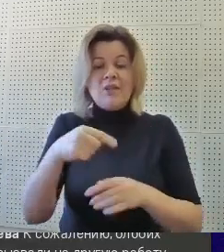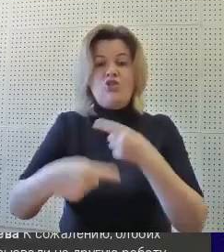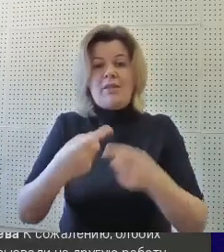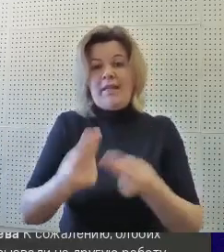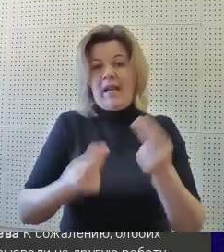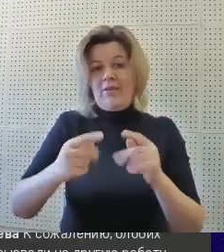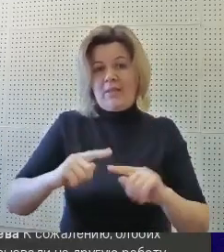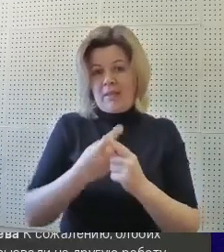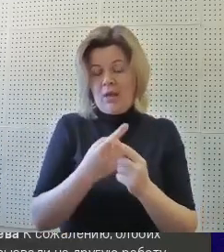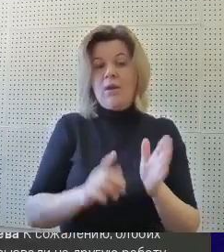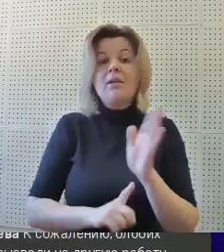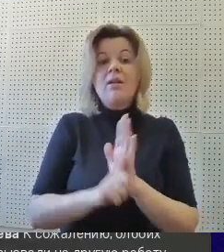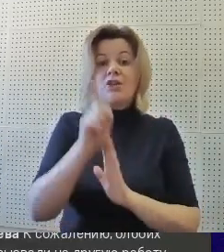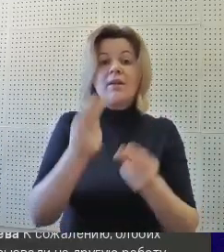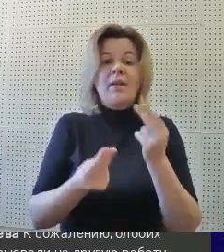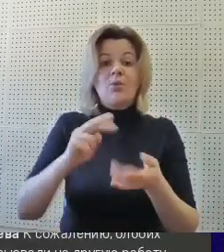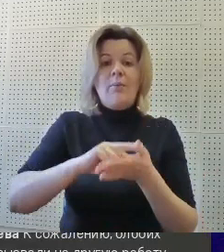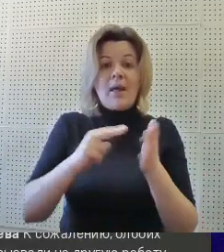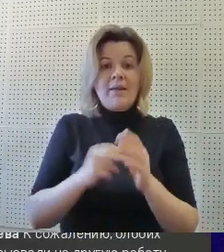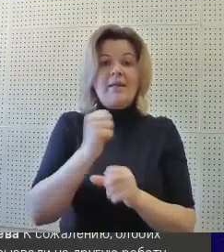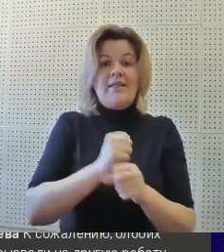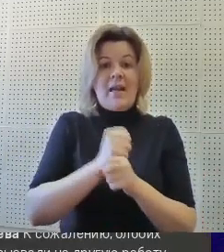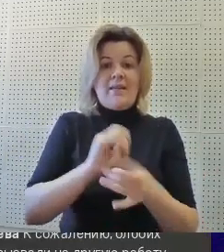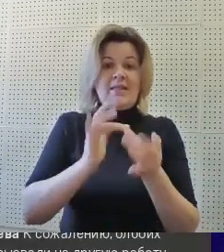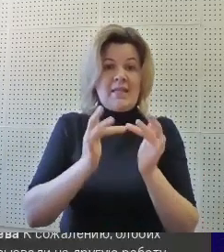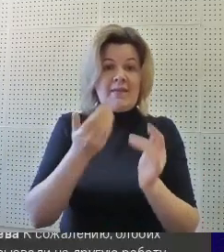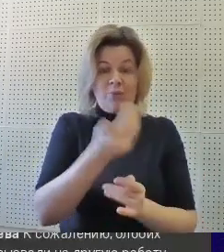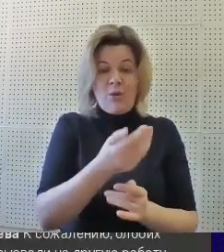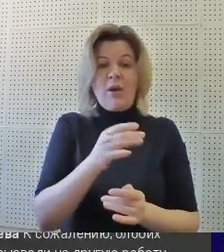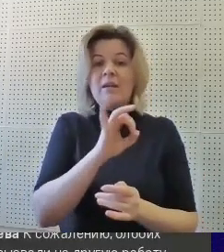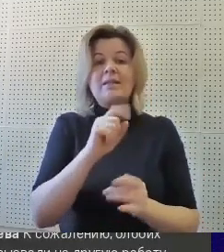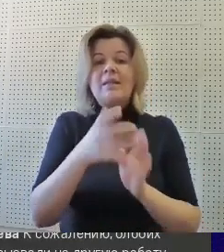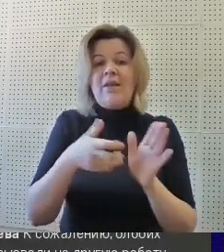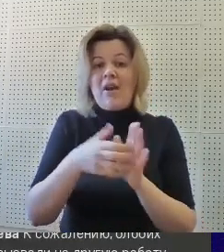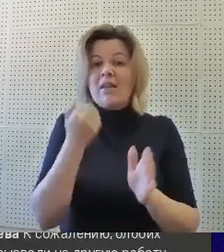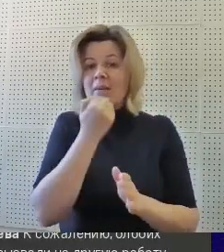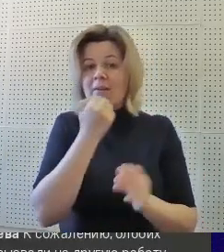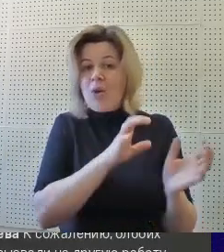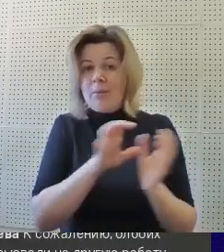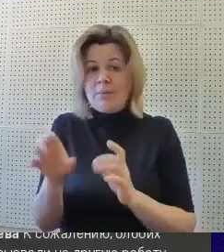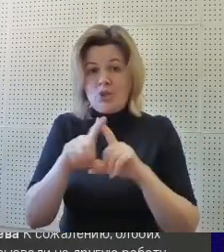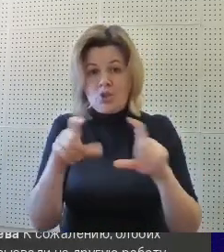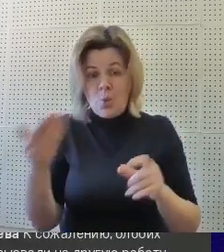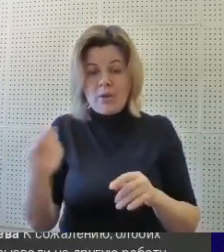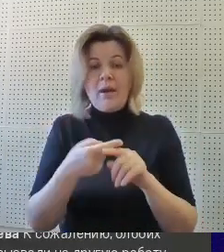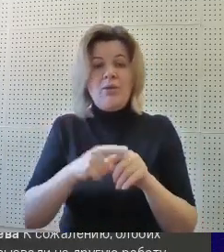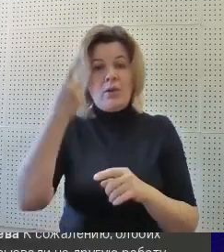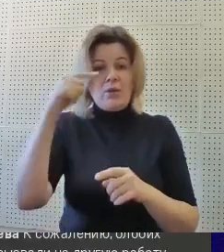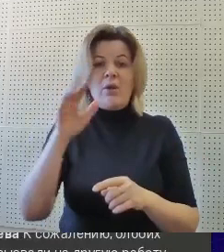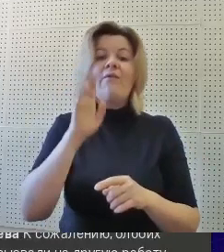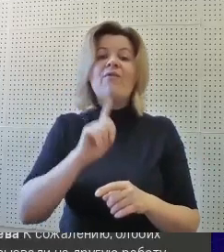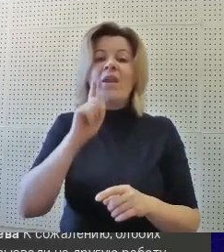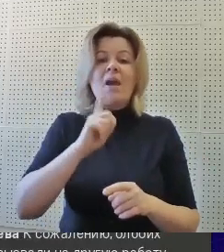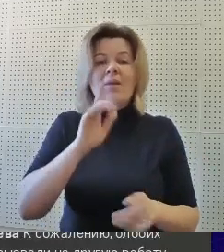игровых технологий. Изначально игру планировали сделать сетевой, но из-за нехватки материального обеспечения школы эта идея